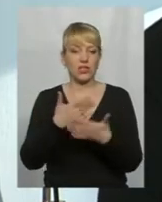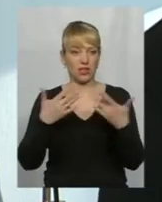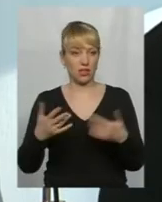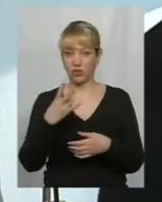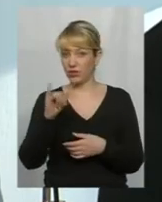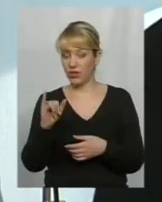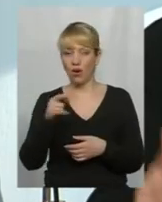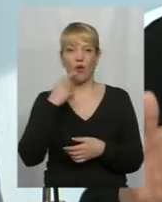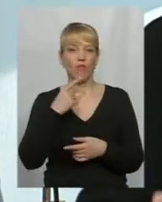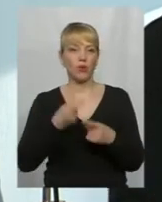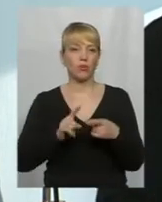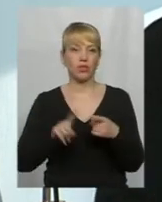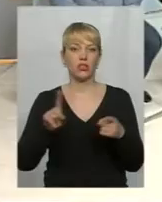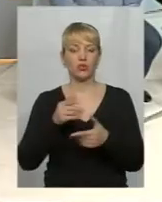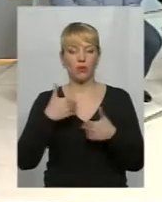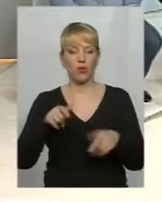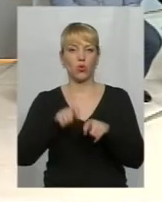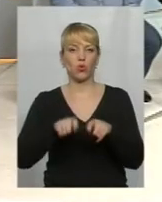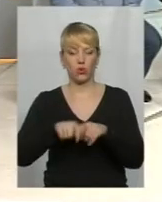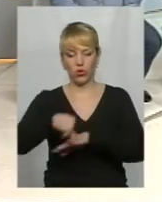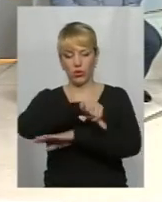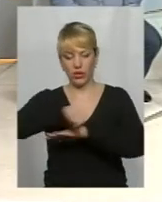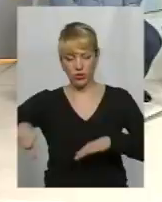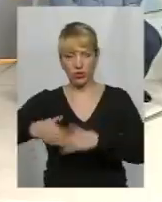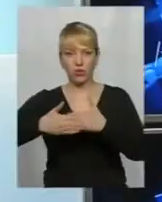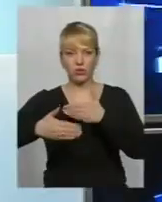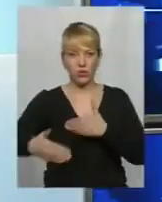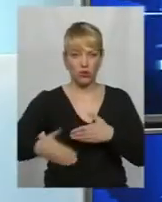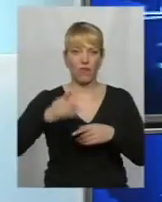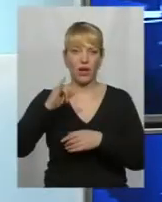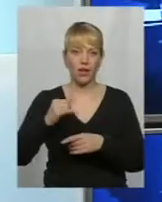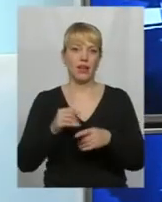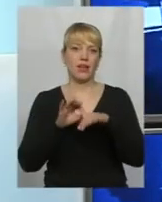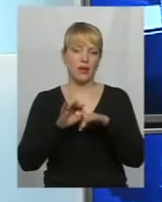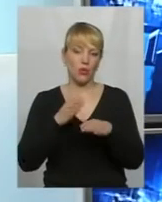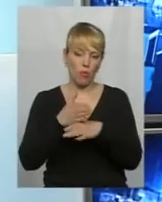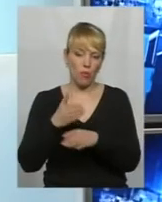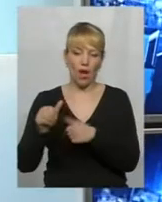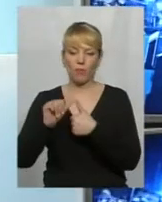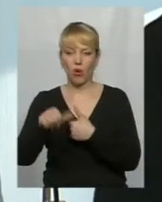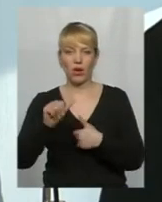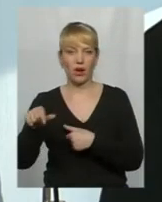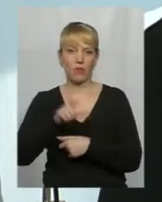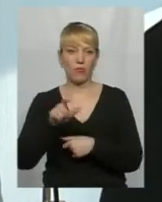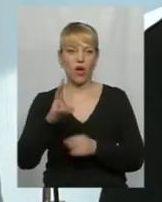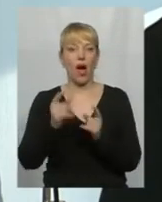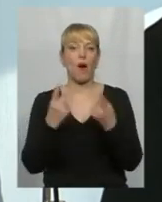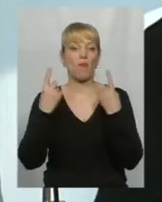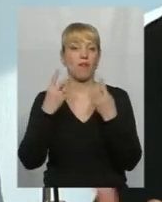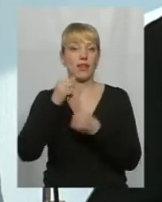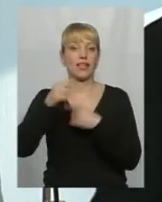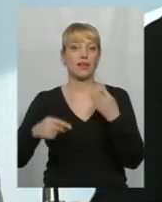Ні, говорилося про те, що ми контролюємо лінію розмежування, допомагаємо окремим людям, а про великий бізнес, який